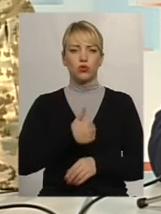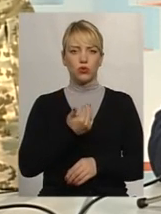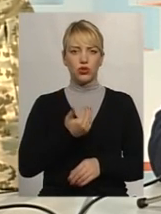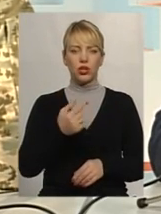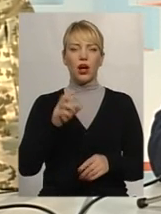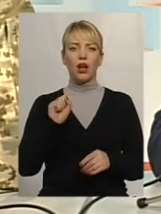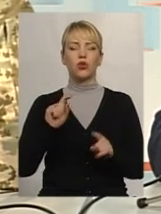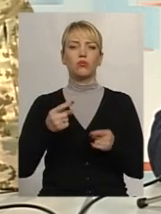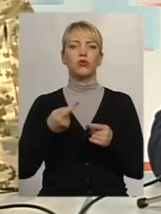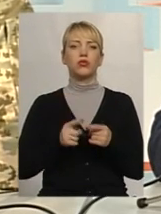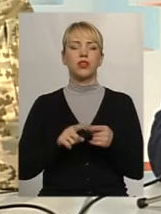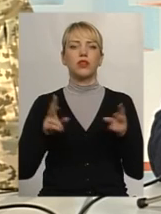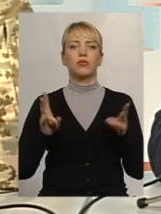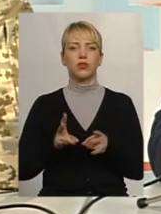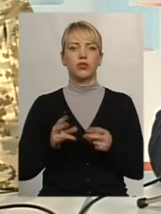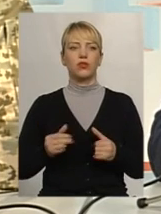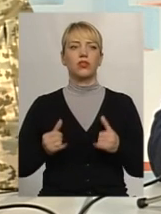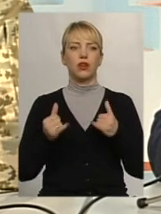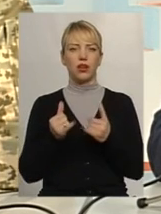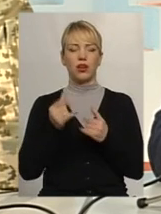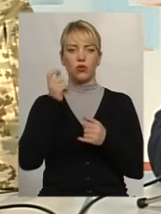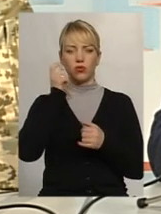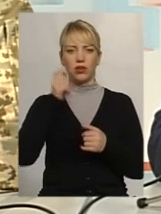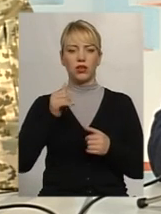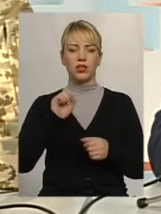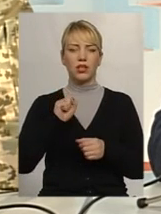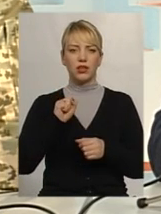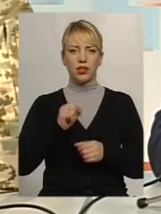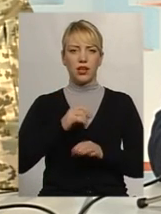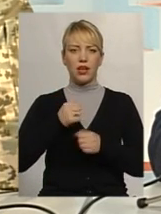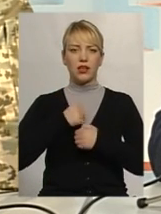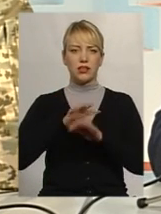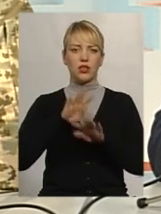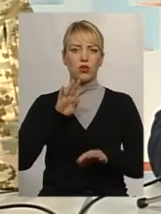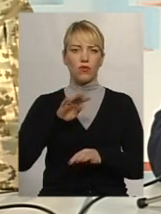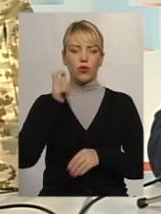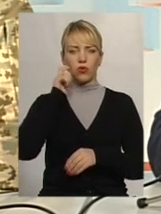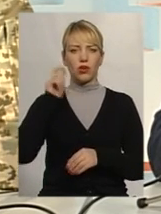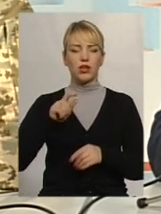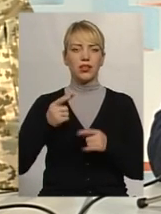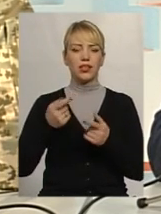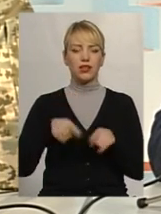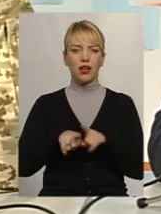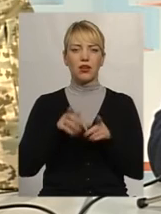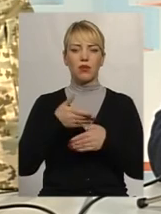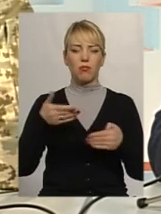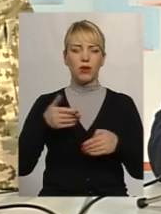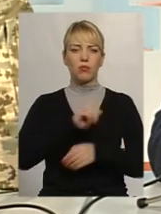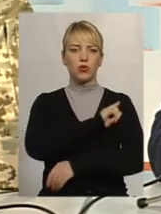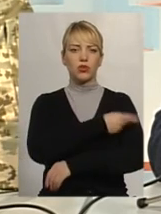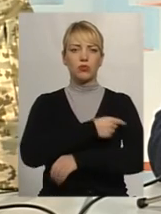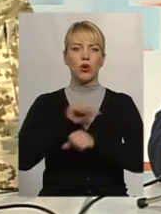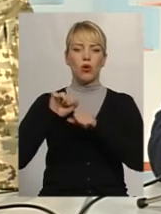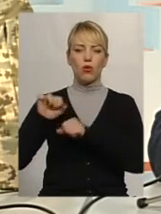це вкрай необхідно для України, для силових структур України. Таким чином ми посилюємо обороноздатність